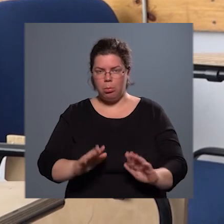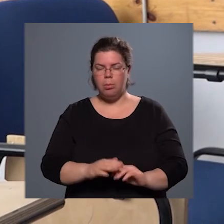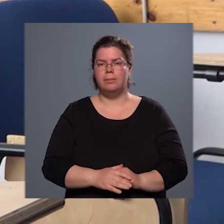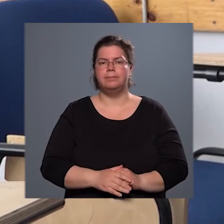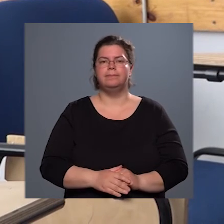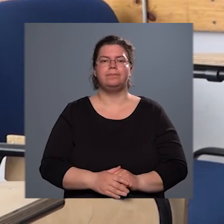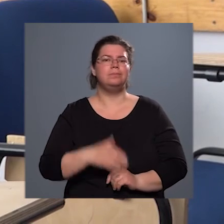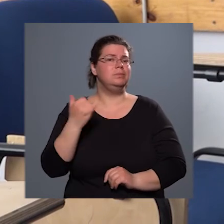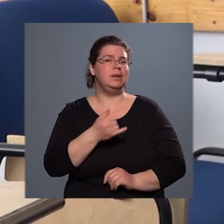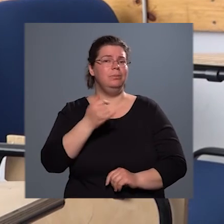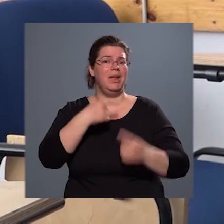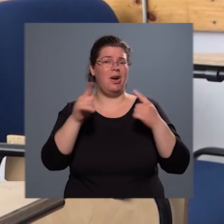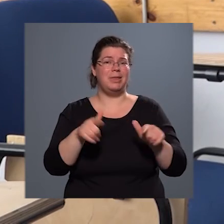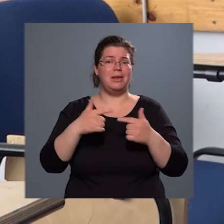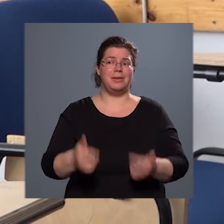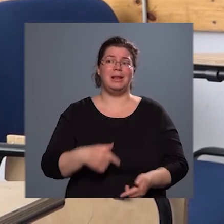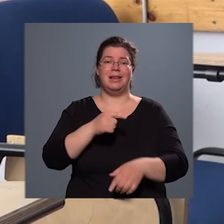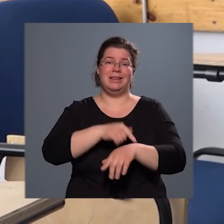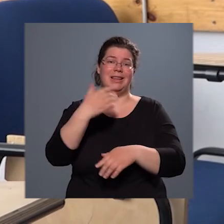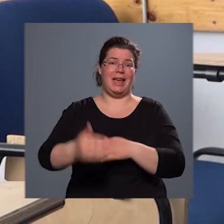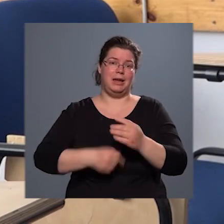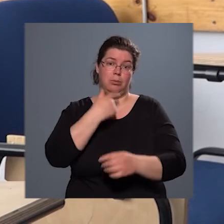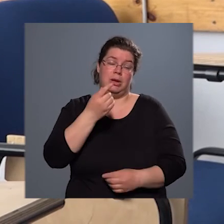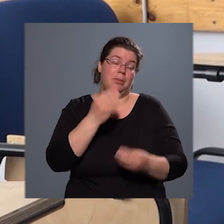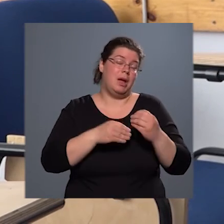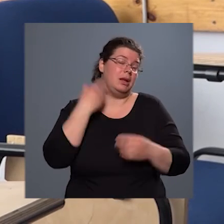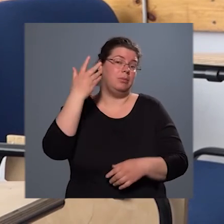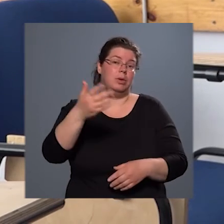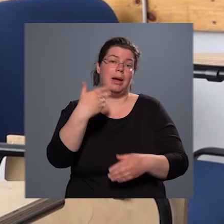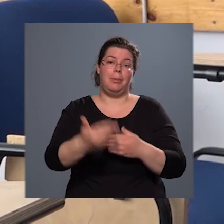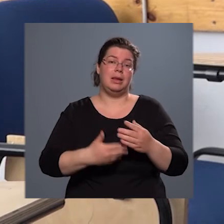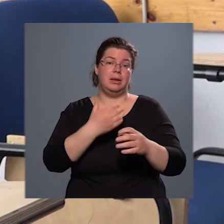mindig határozatlan ideig mondják, mert nem tudják, hogy meddig tart az egész.